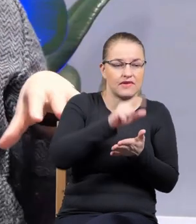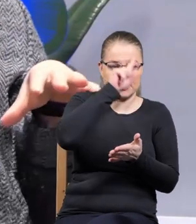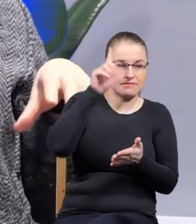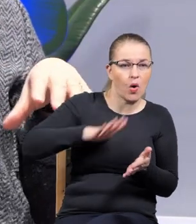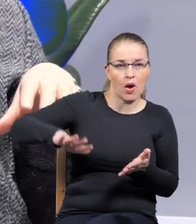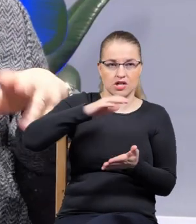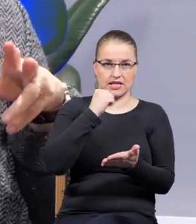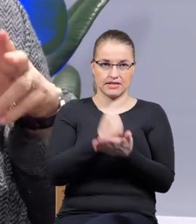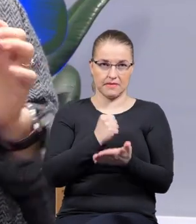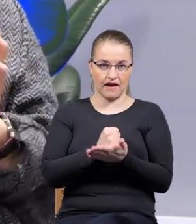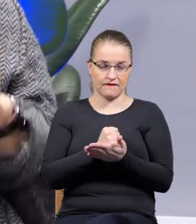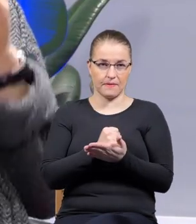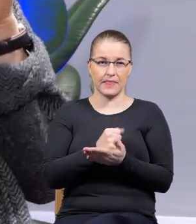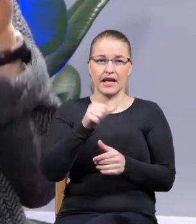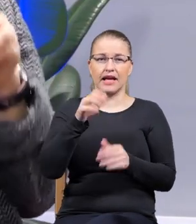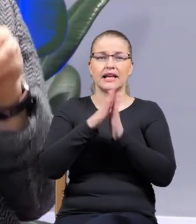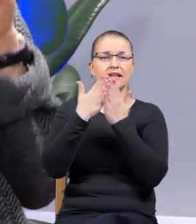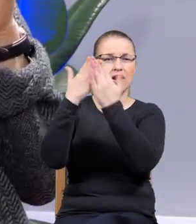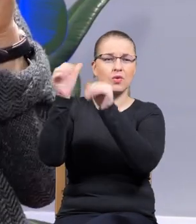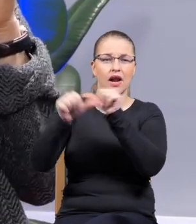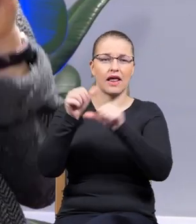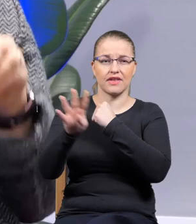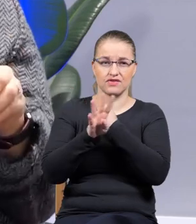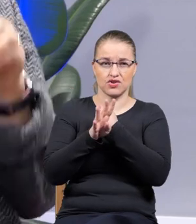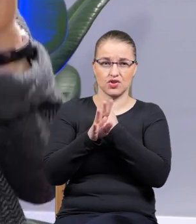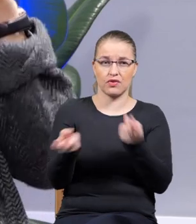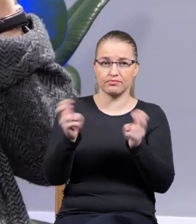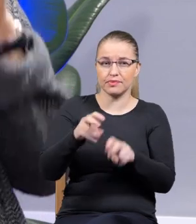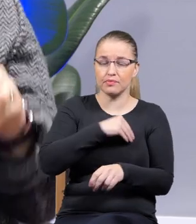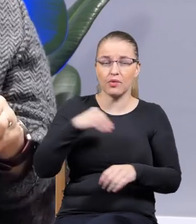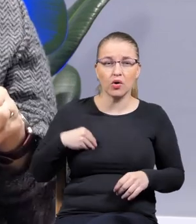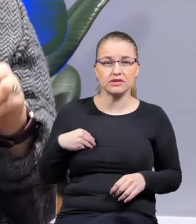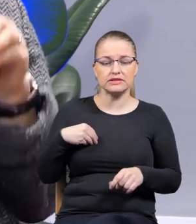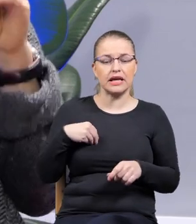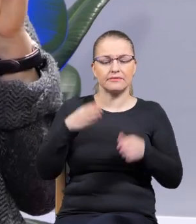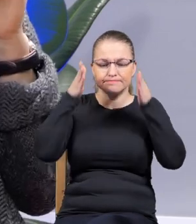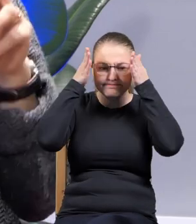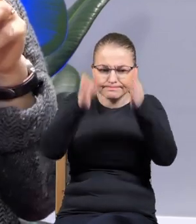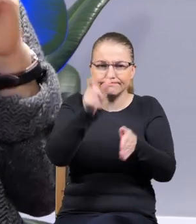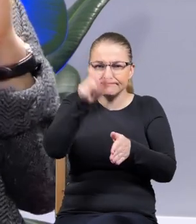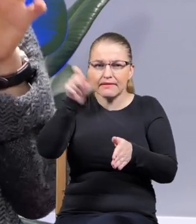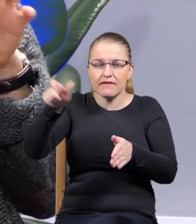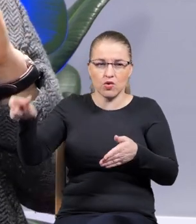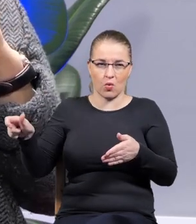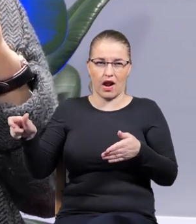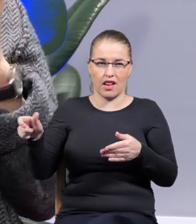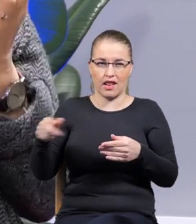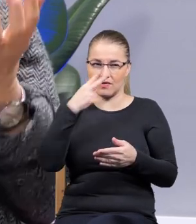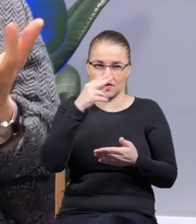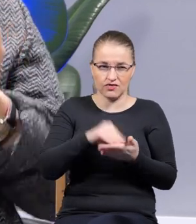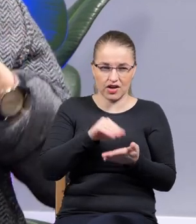która powstawała w latach dziewięćdziesiątych w Polsce była taka niezwykle skupiona na indywidualnym doświadczeniu, na